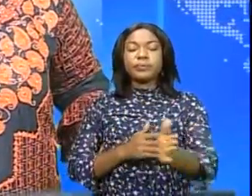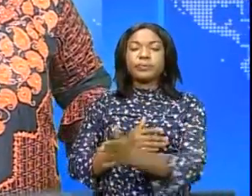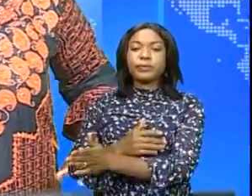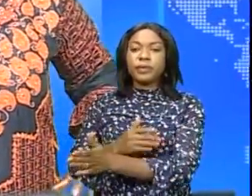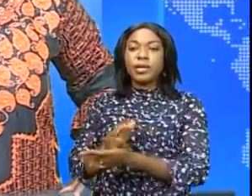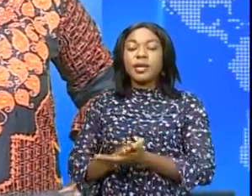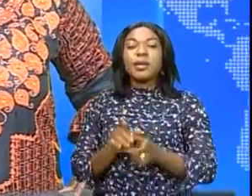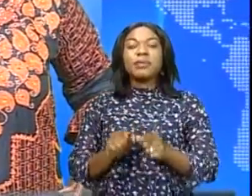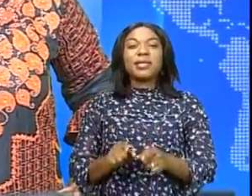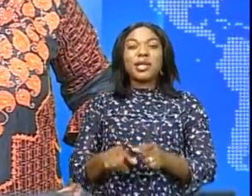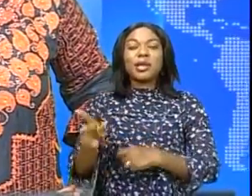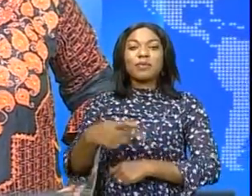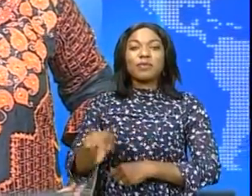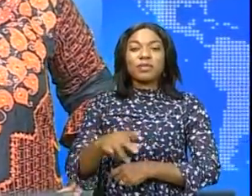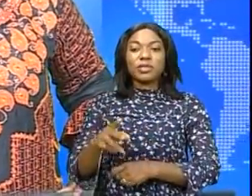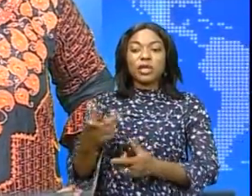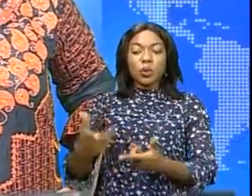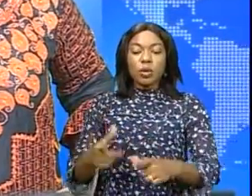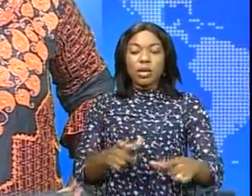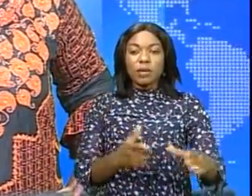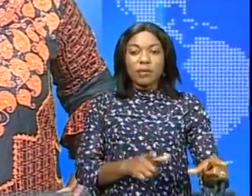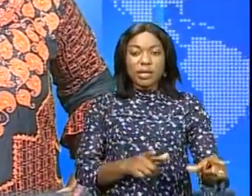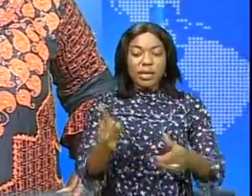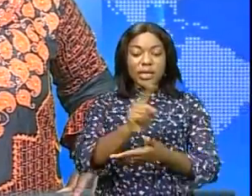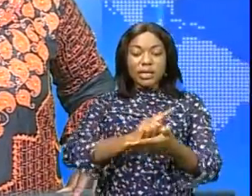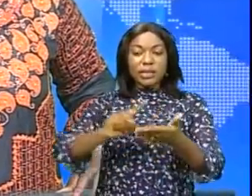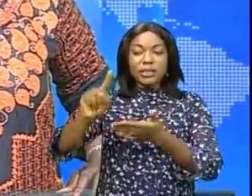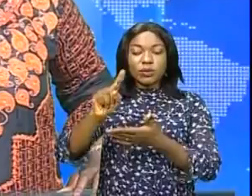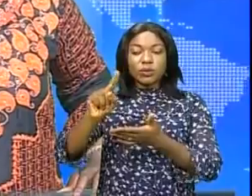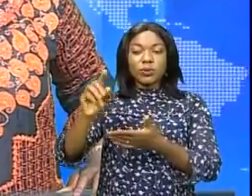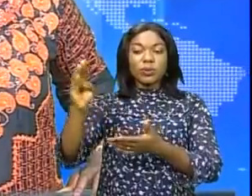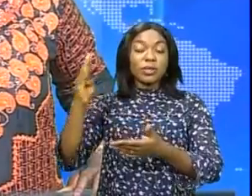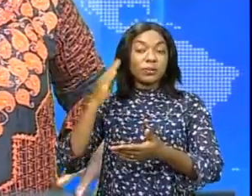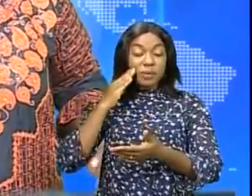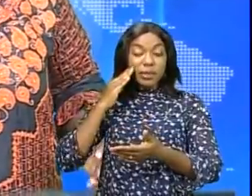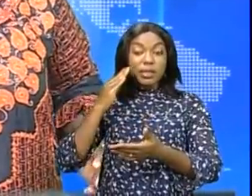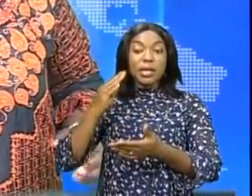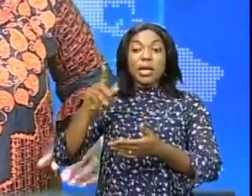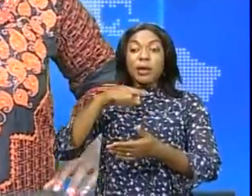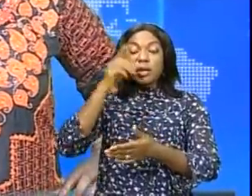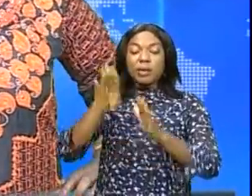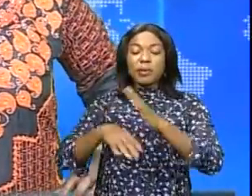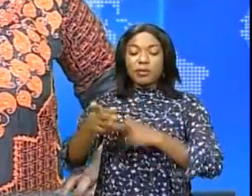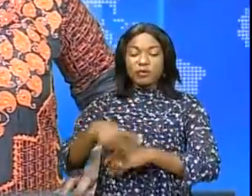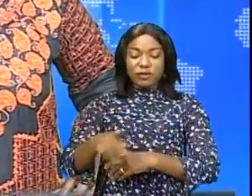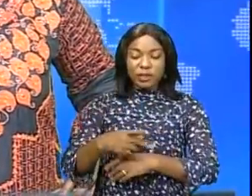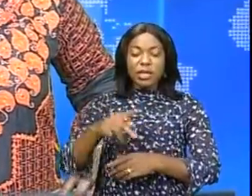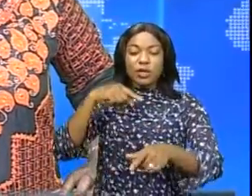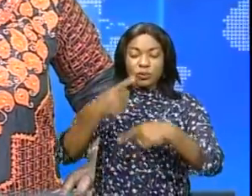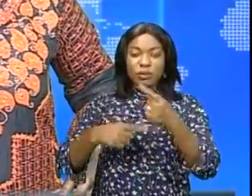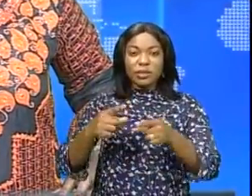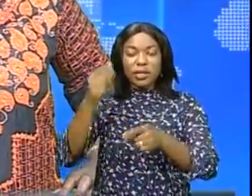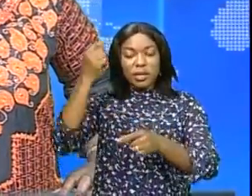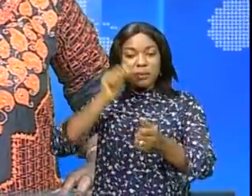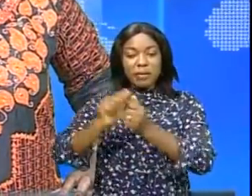Alors, à présent, dans la province de Lollaba, où la session de mars de l'Assemblée provinciale vient de commencer par le contrôle des infrastructures